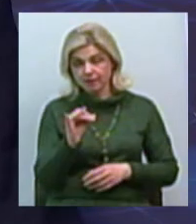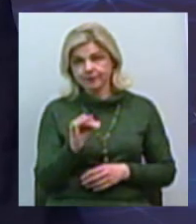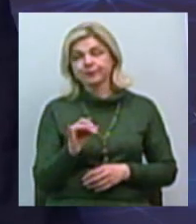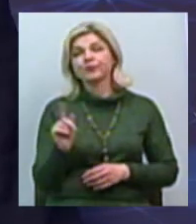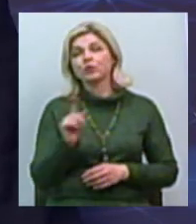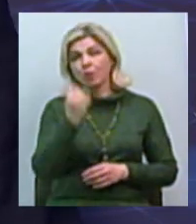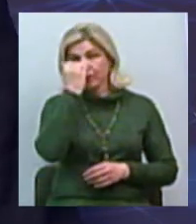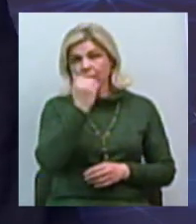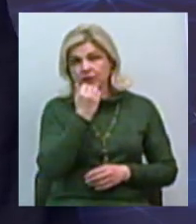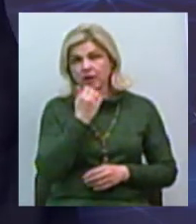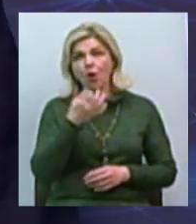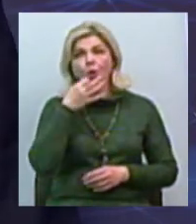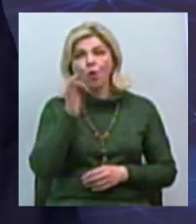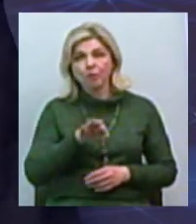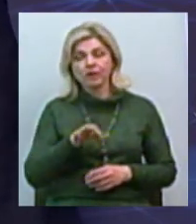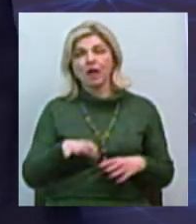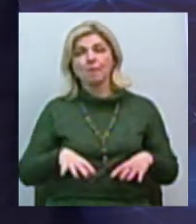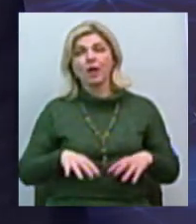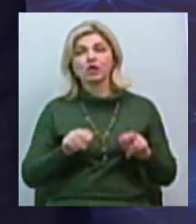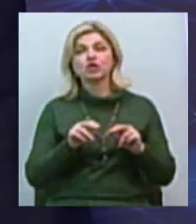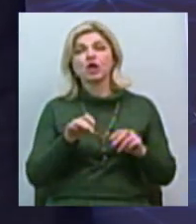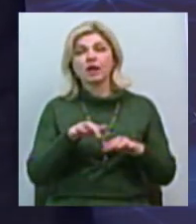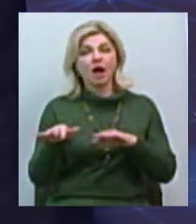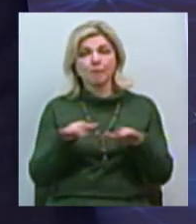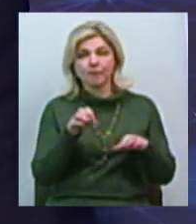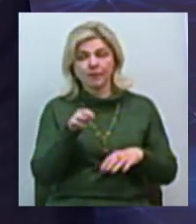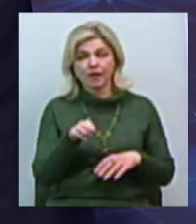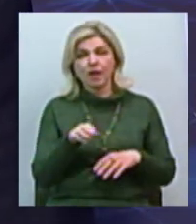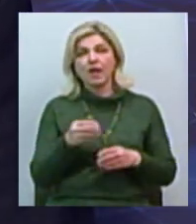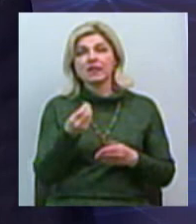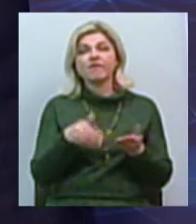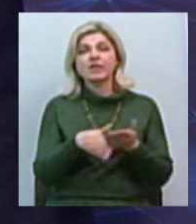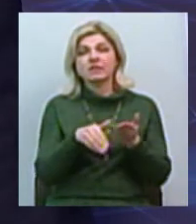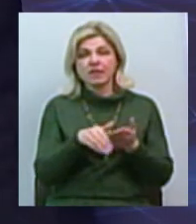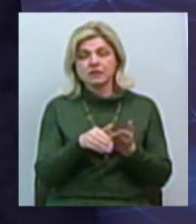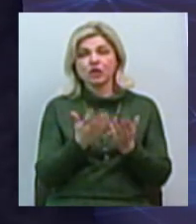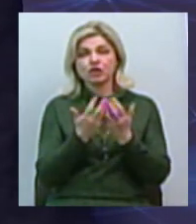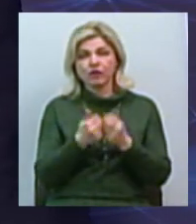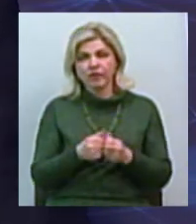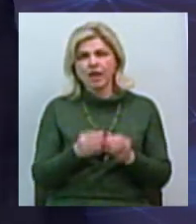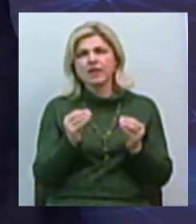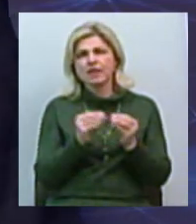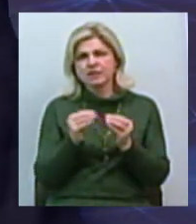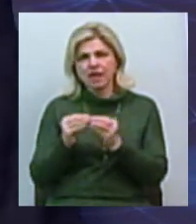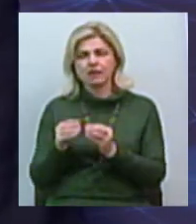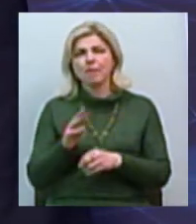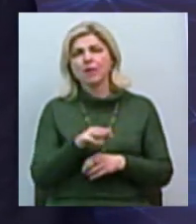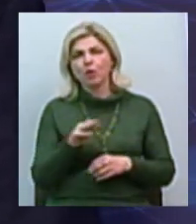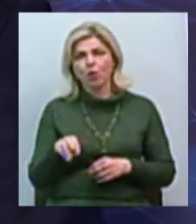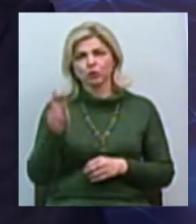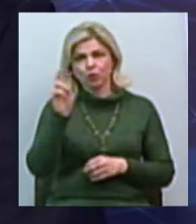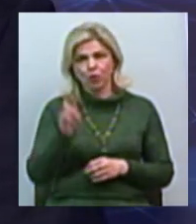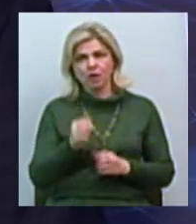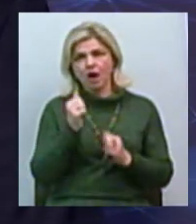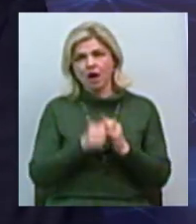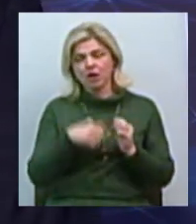опитним менеджерам «Укринвеста» інвестиції в Україну ісчисляються десятками мільйонів доларів ежегодно